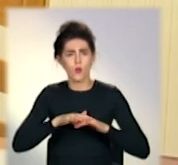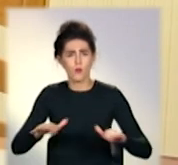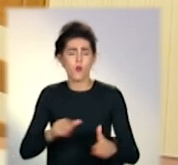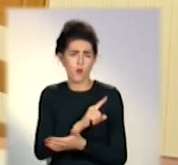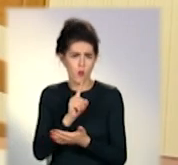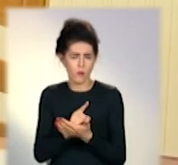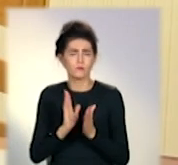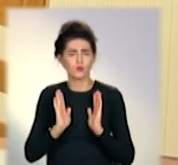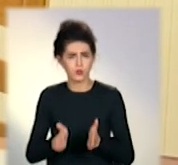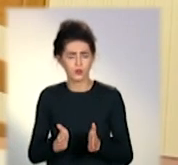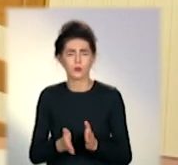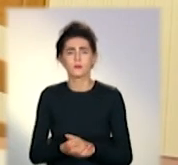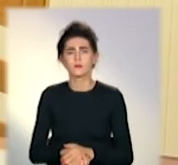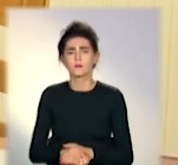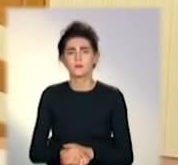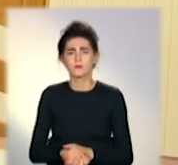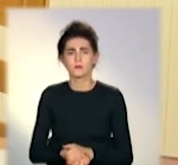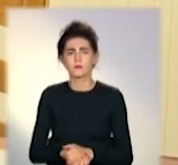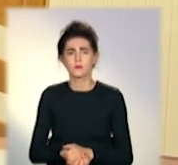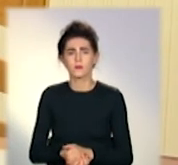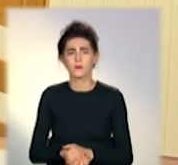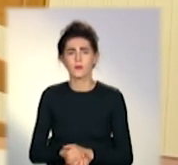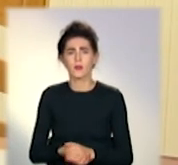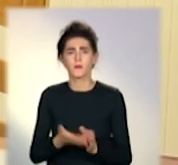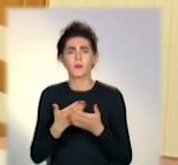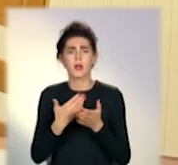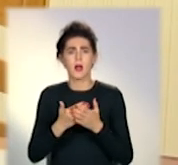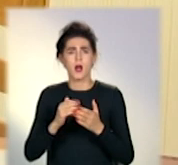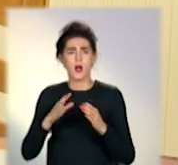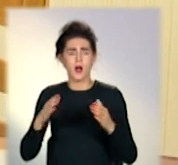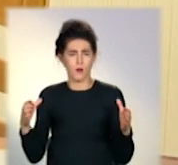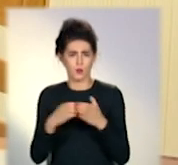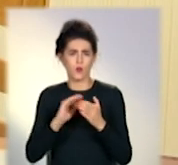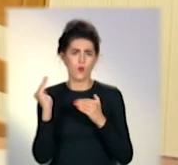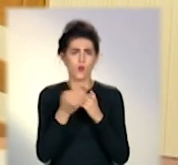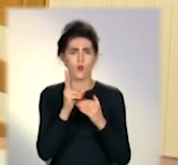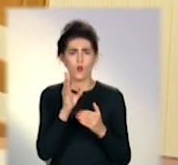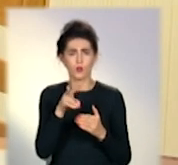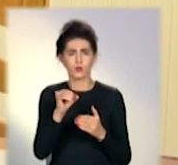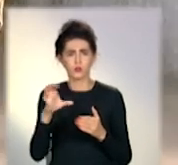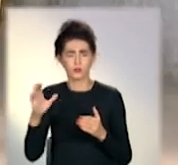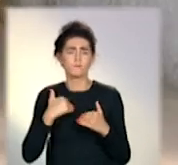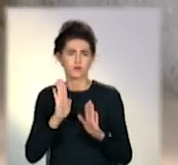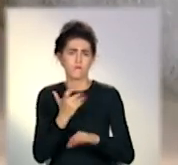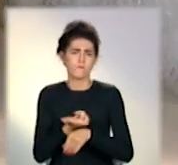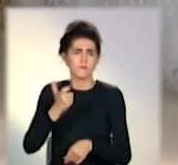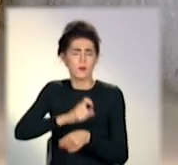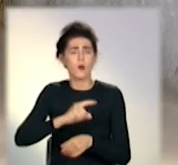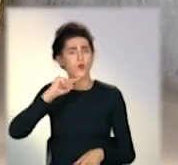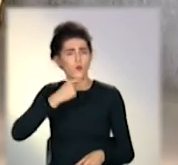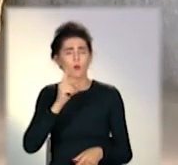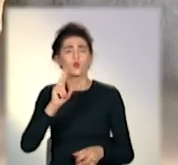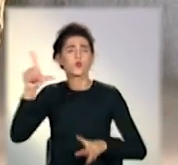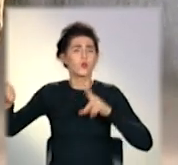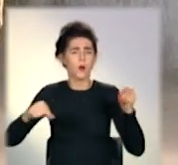'язково, а те, що стосується корпусу, зараз максимально будемо економити. Ті, хто вже з'їхав,